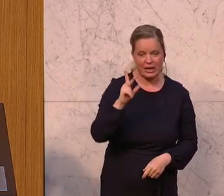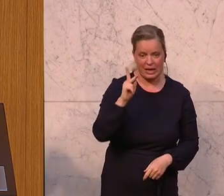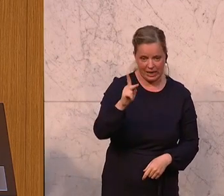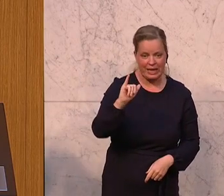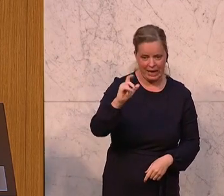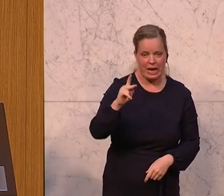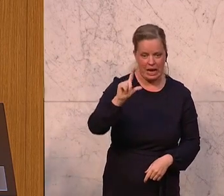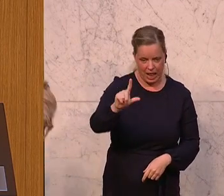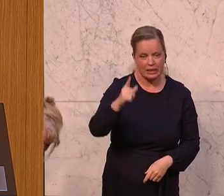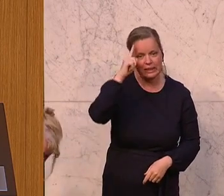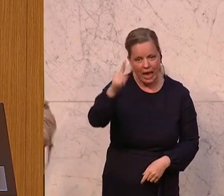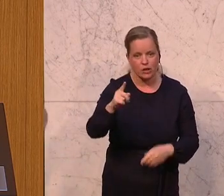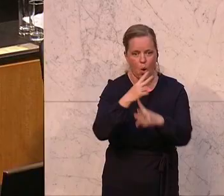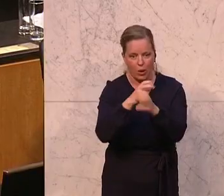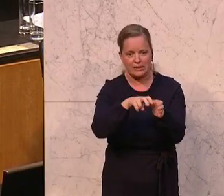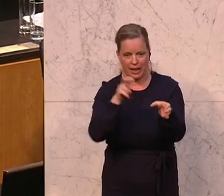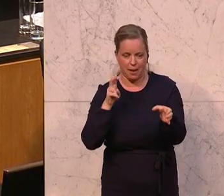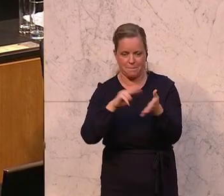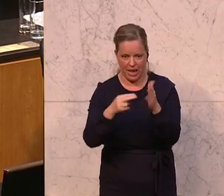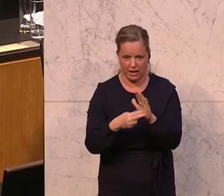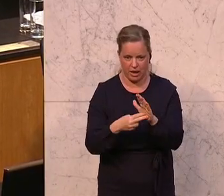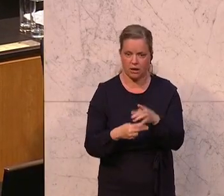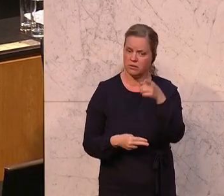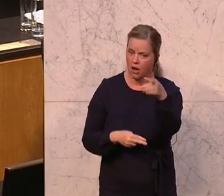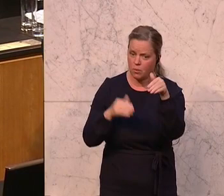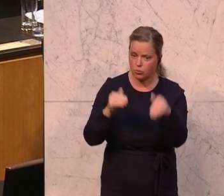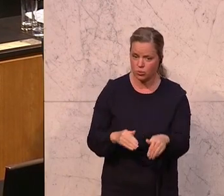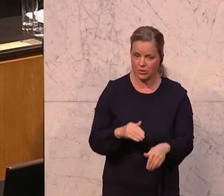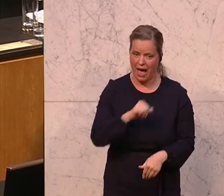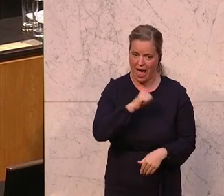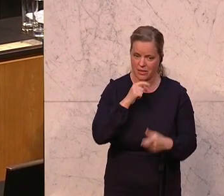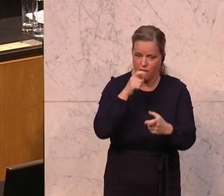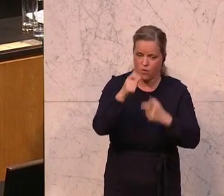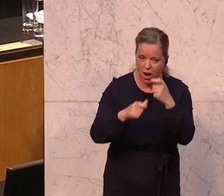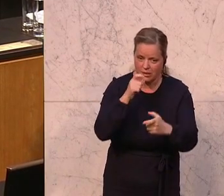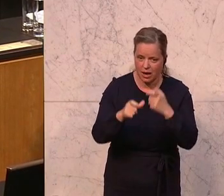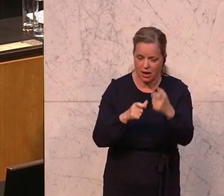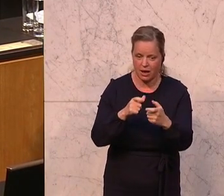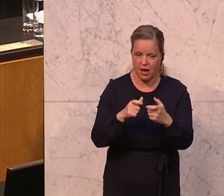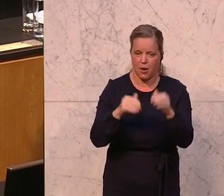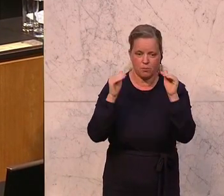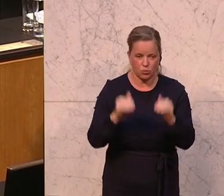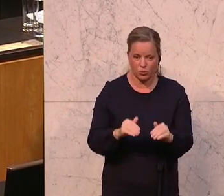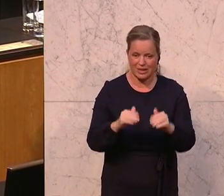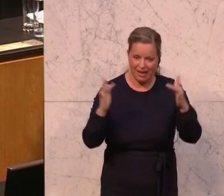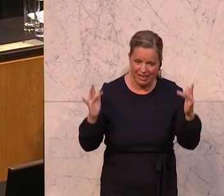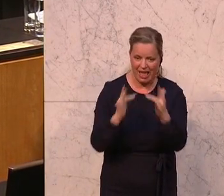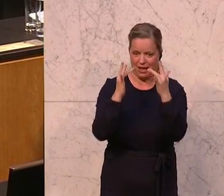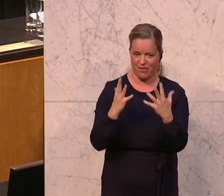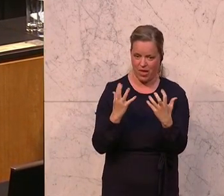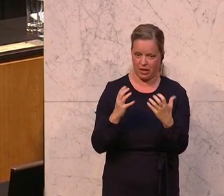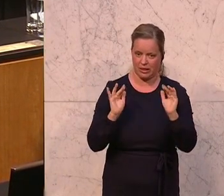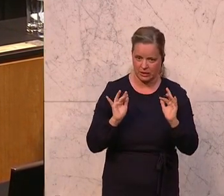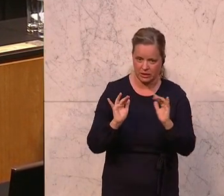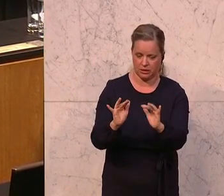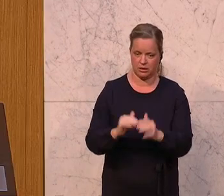dass er sie andenkt. Und dann müsst ihr es halt einmal auch mit euren Worten und mit eurem Zündeln etc. ihr mitgegenwirken. Ich möchte